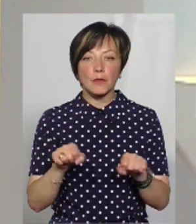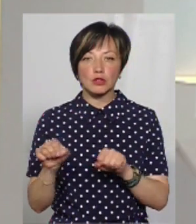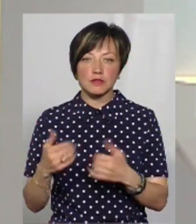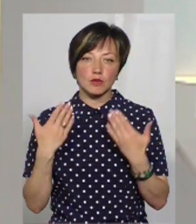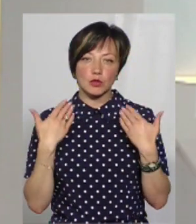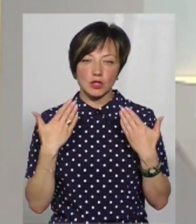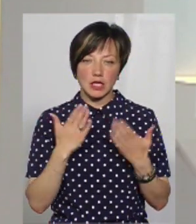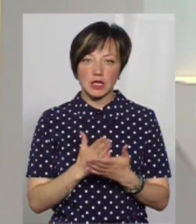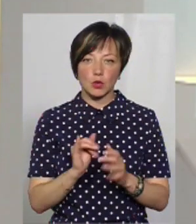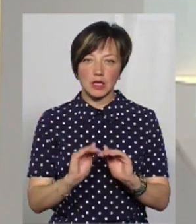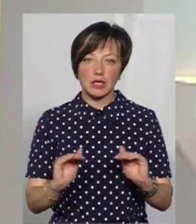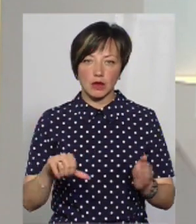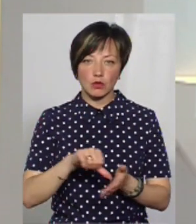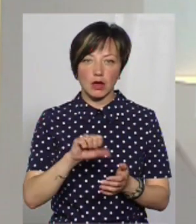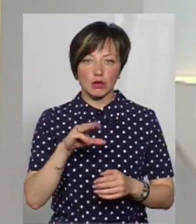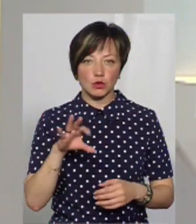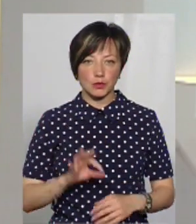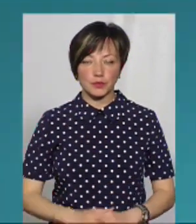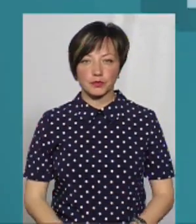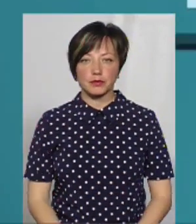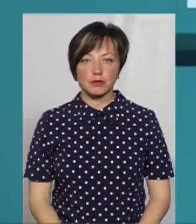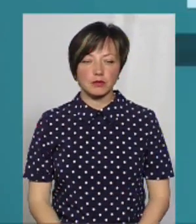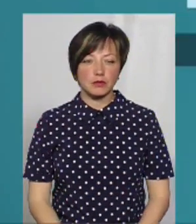можливості для відпочинку є у дітей-АТОвців.